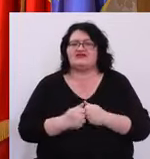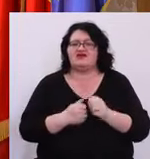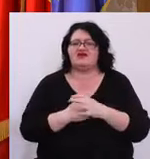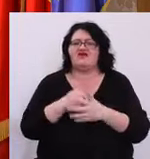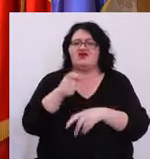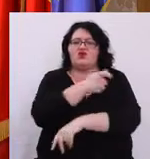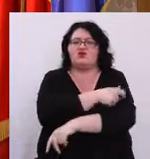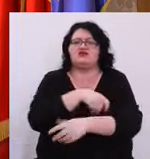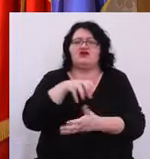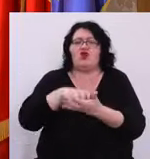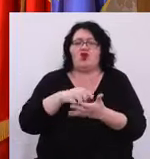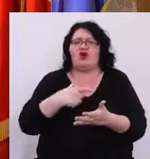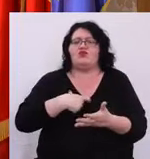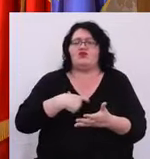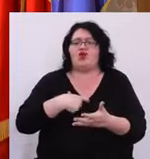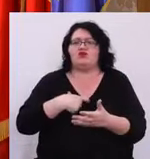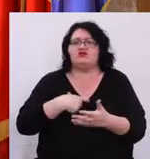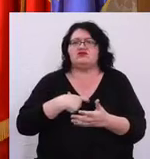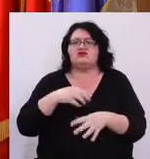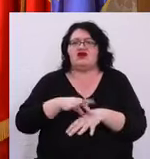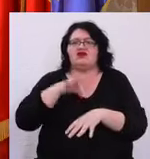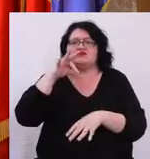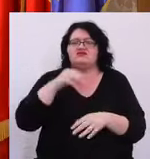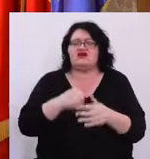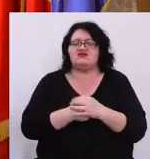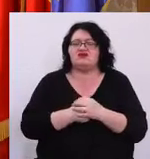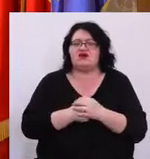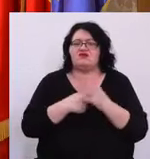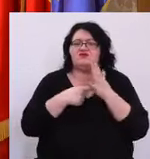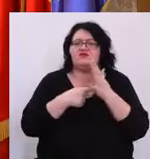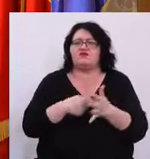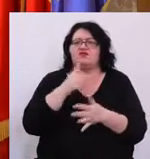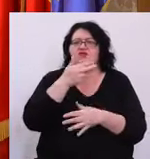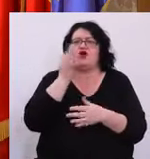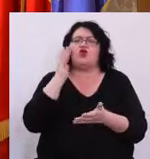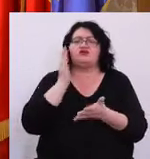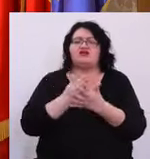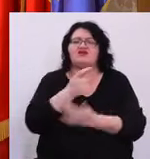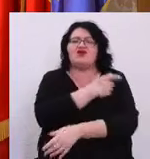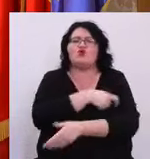concilierii locali pot să inițieze HCL-uri